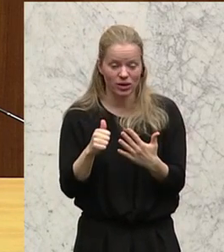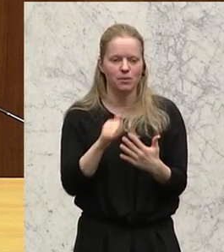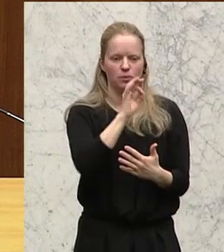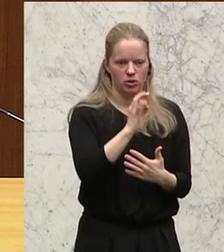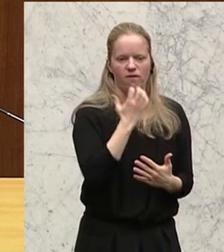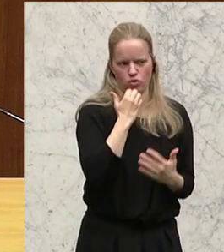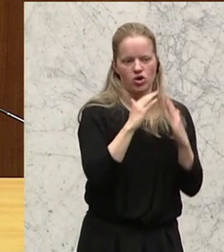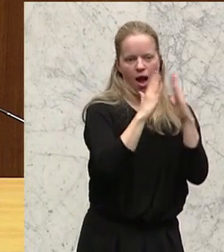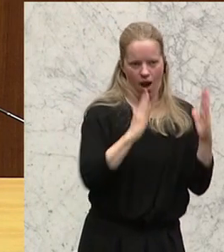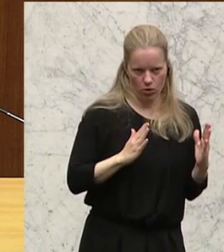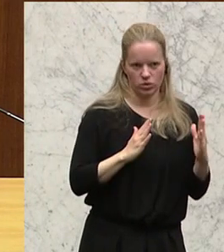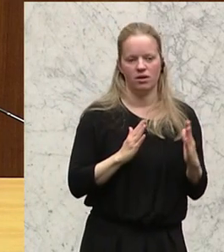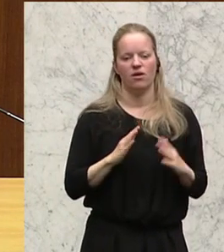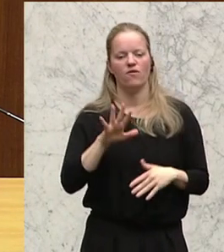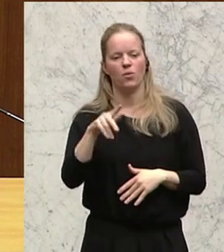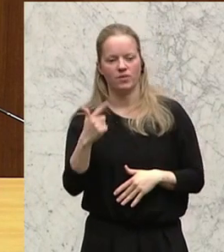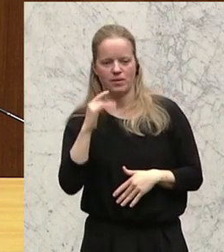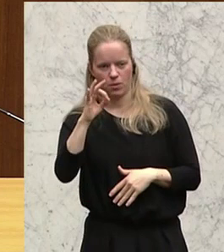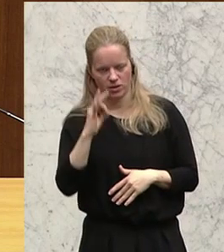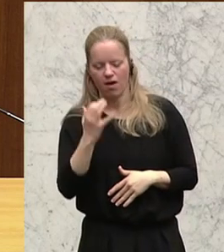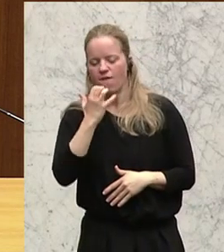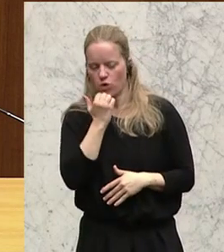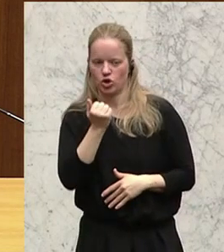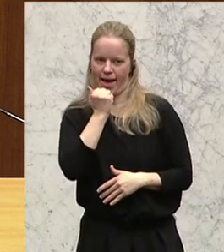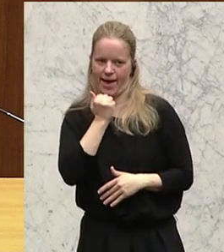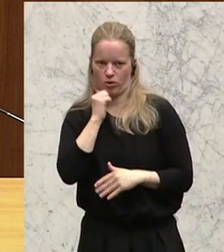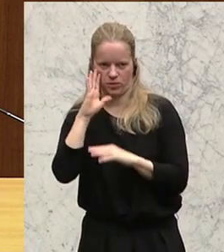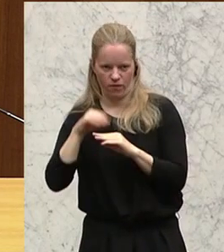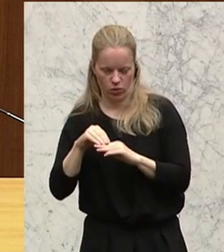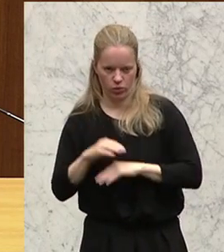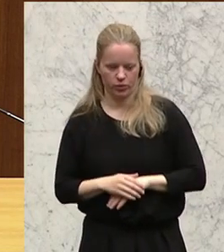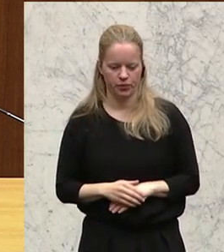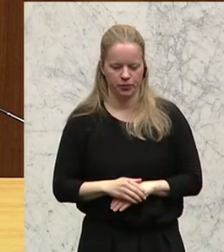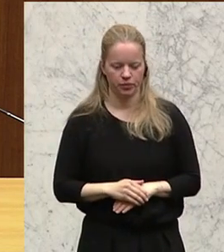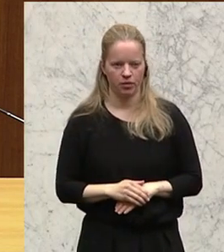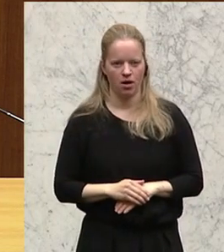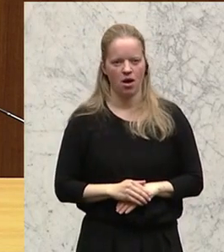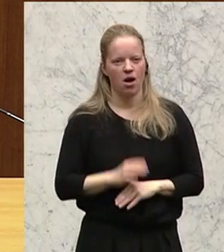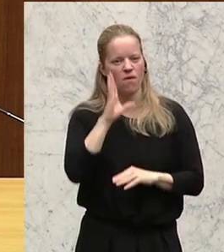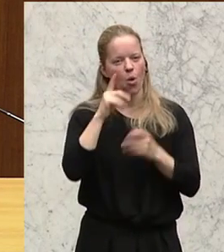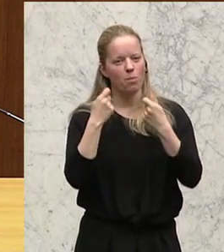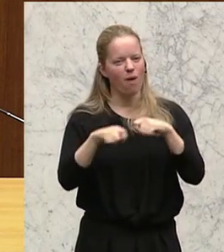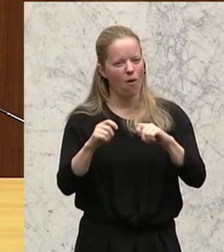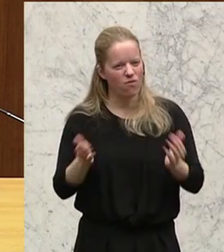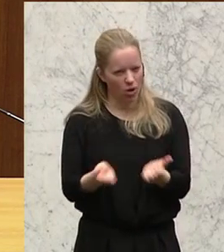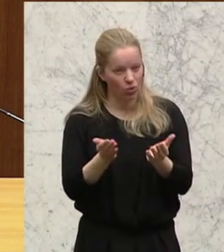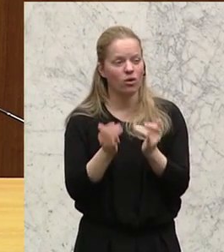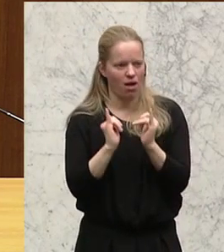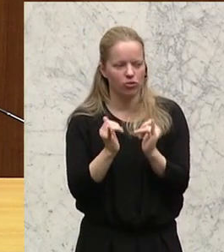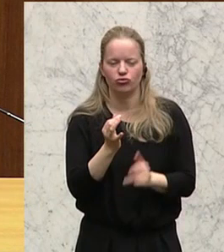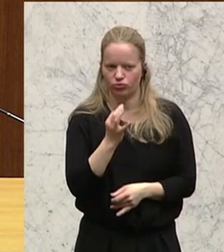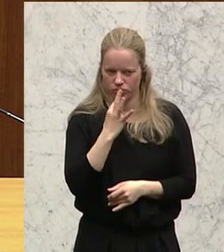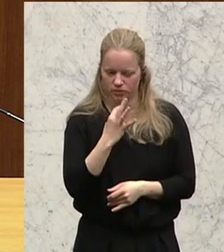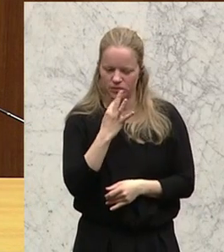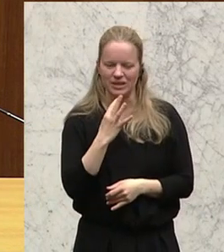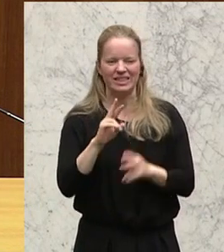25 Prozent eine Eigentumswohnung. Stichwort Wohnbauförderung. Ja, die Wiedereinführung